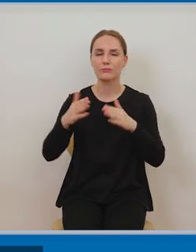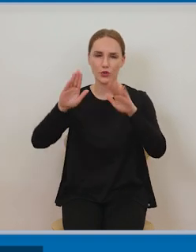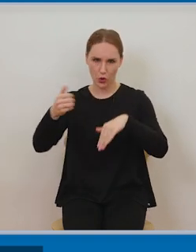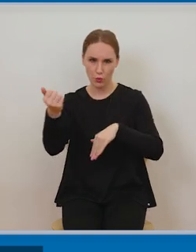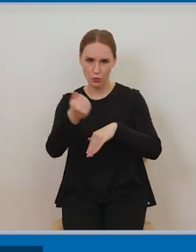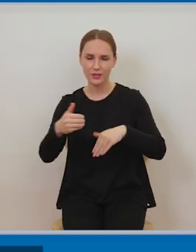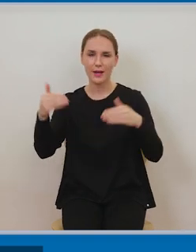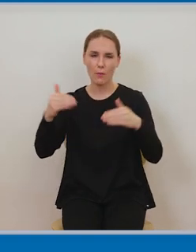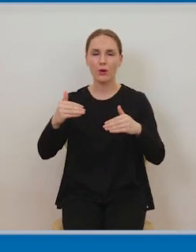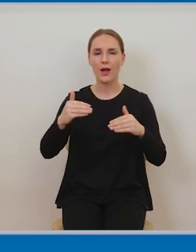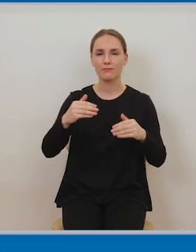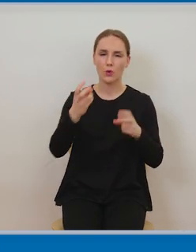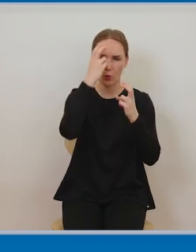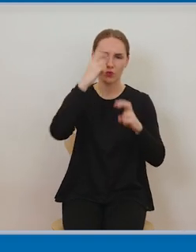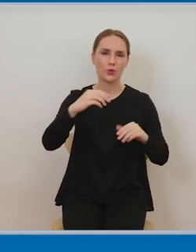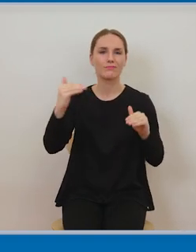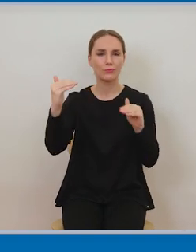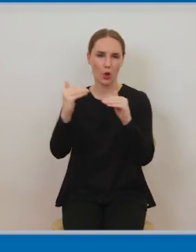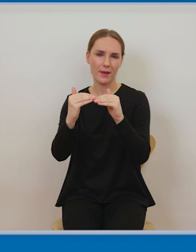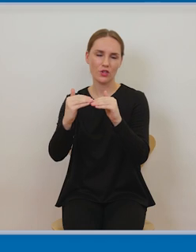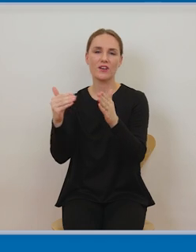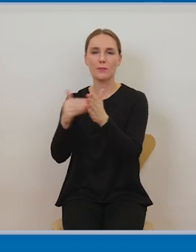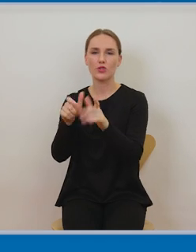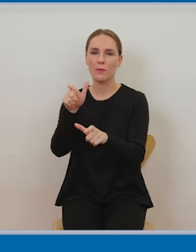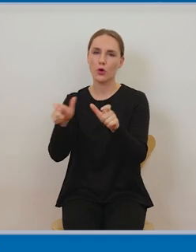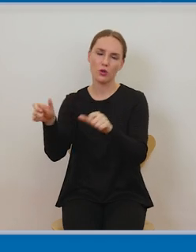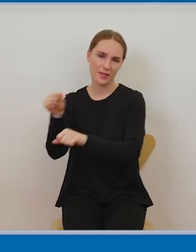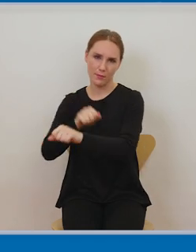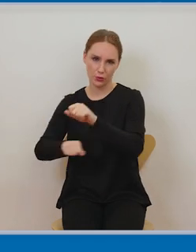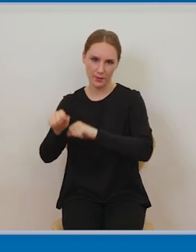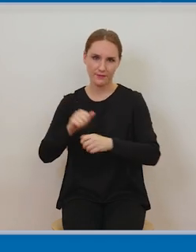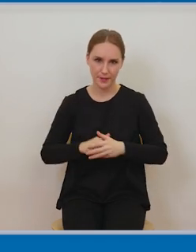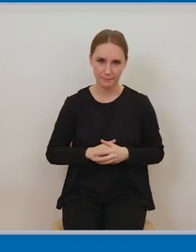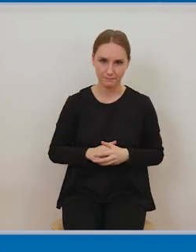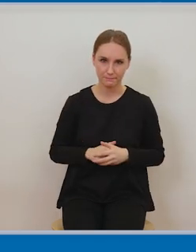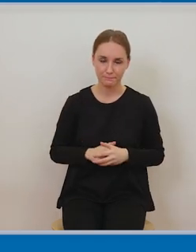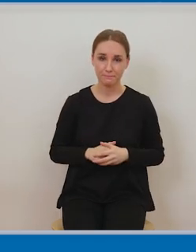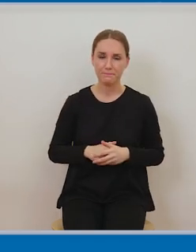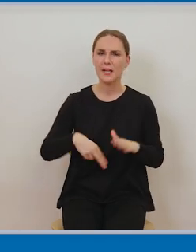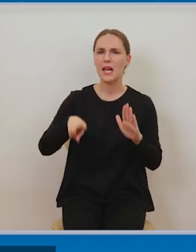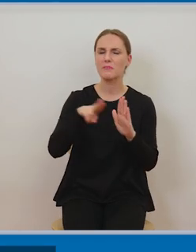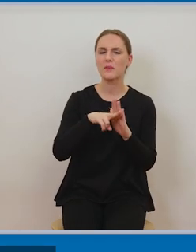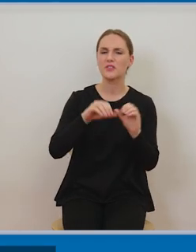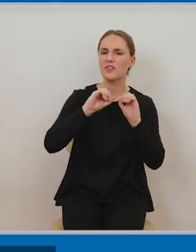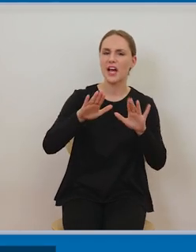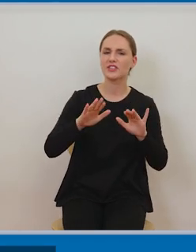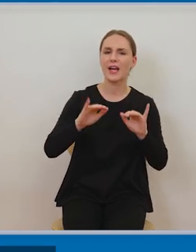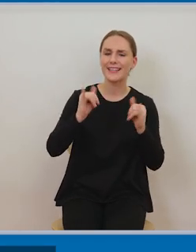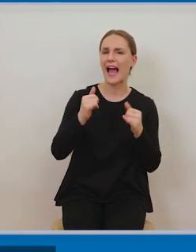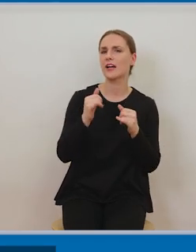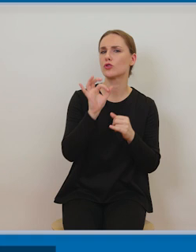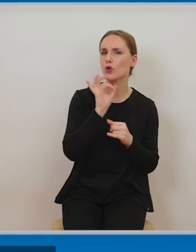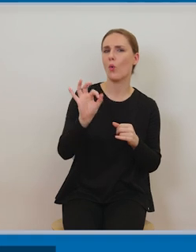tej niepełnosprawności. Ma być związane z tą natury, dostosowane do natury niepełnosprawności. A więc oczywiście w inny sposób będą